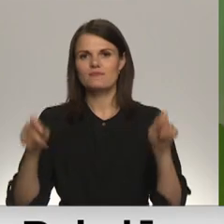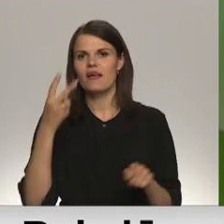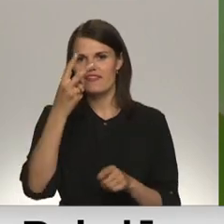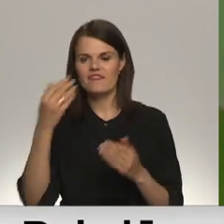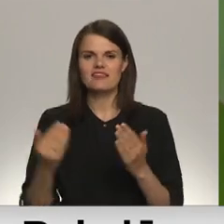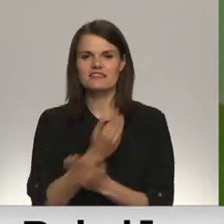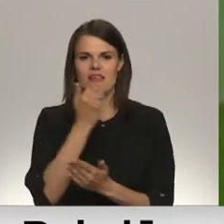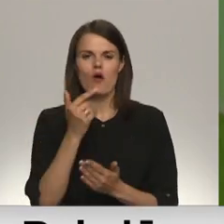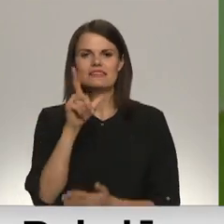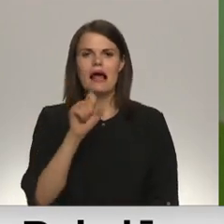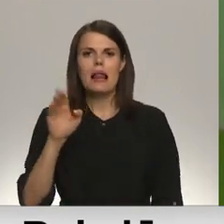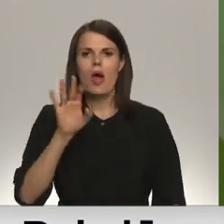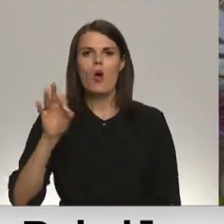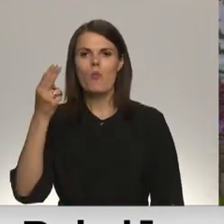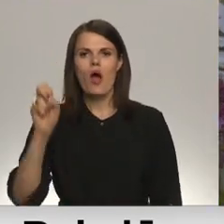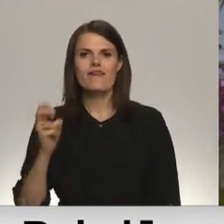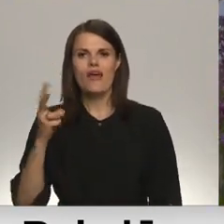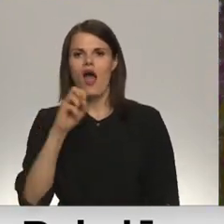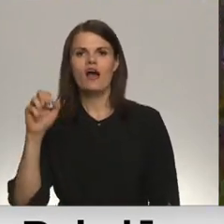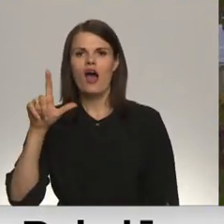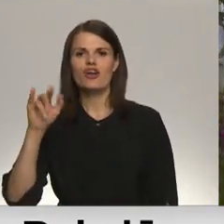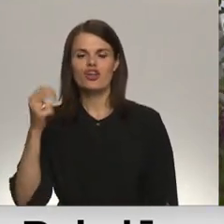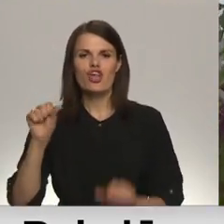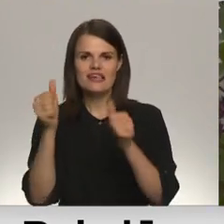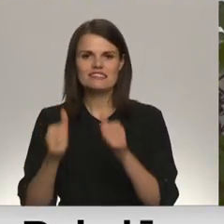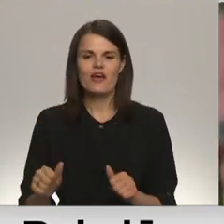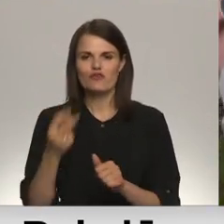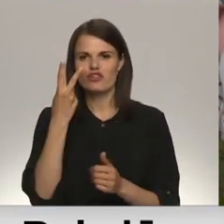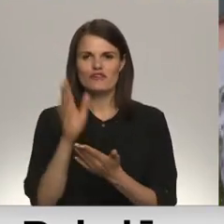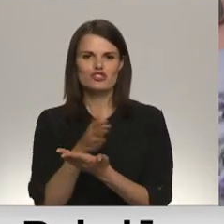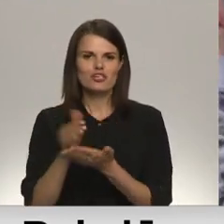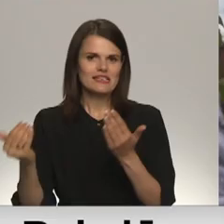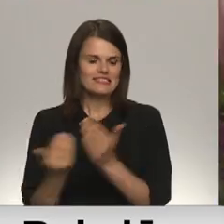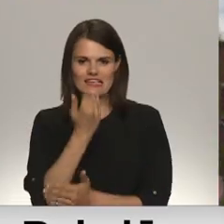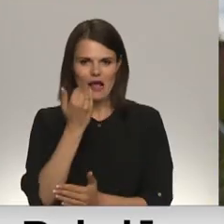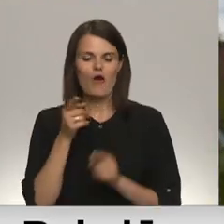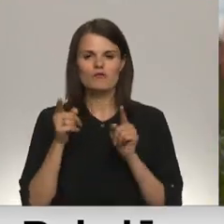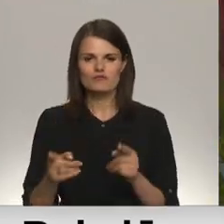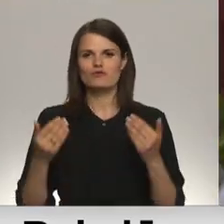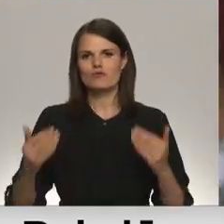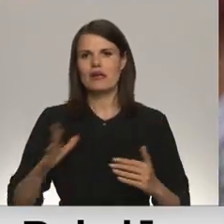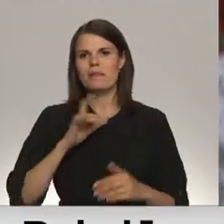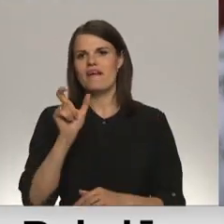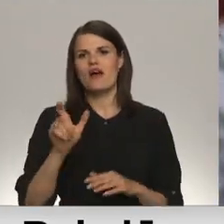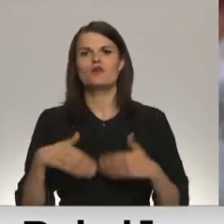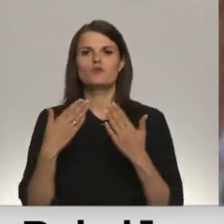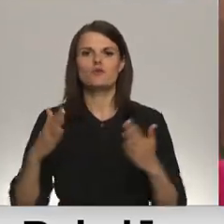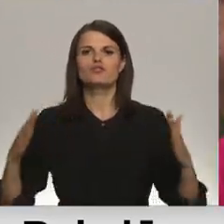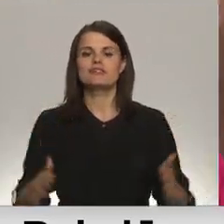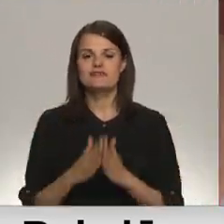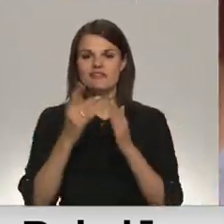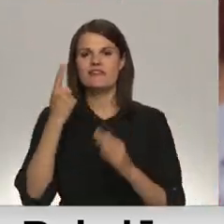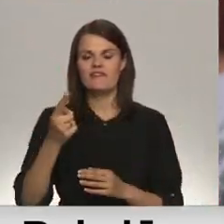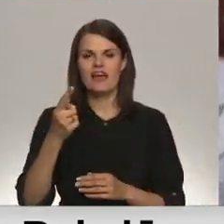jaunas Laimoņa Kārkliņa izveidoto hibrīdu ceriņu šķirnes, kuras šodien piedzīvoja vārda došanas svētkus. Viens no tiem